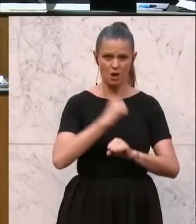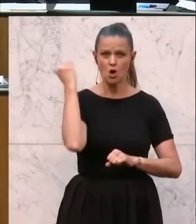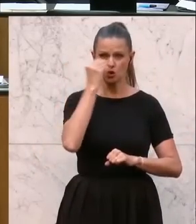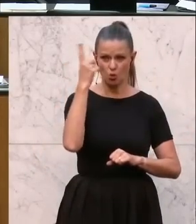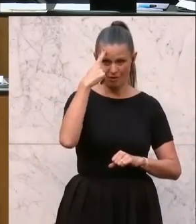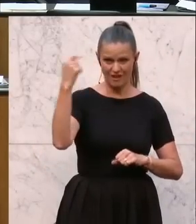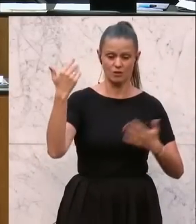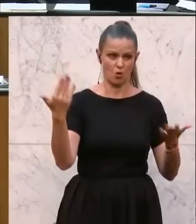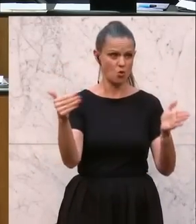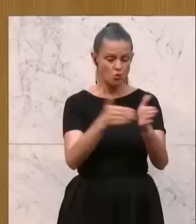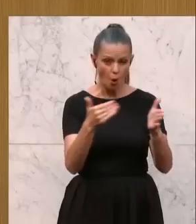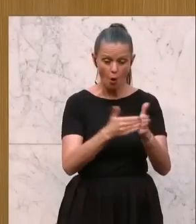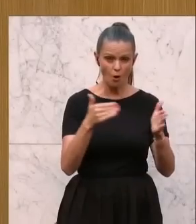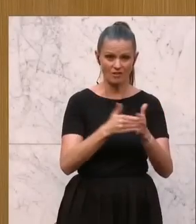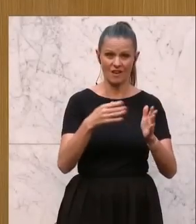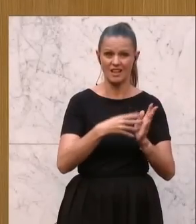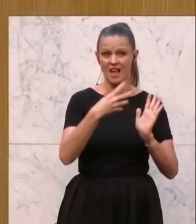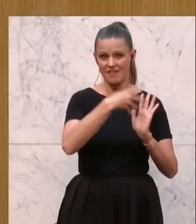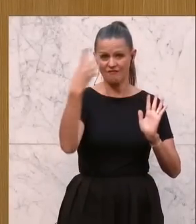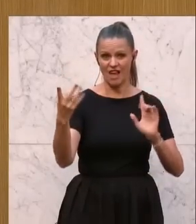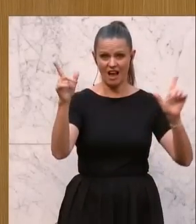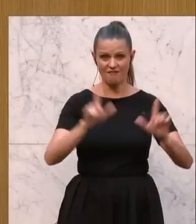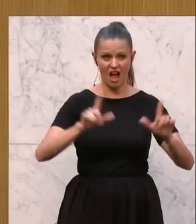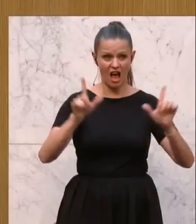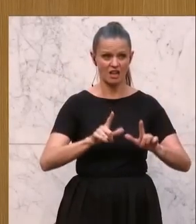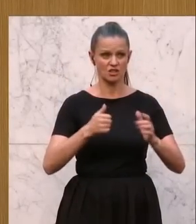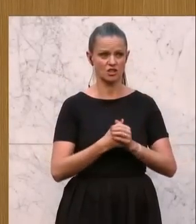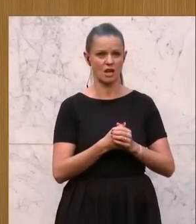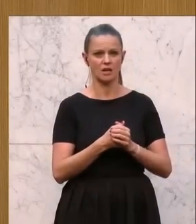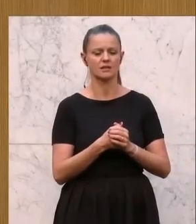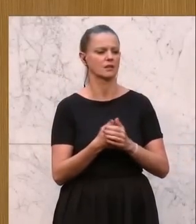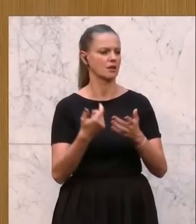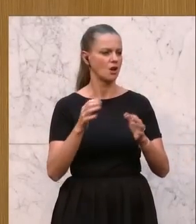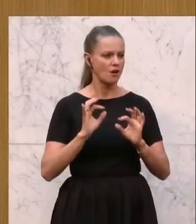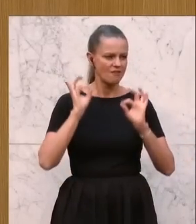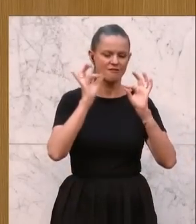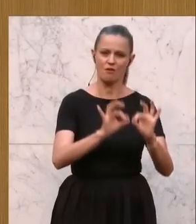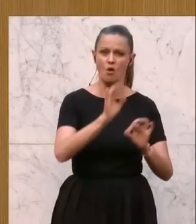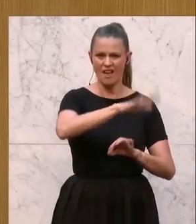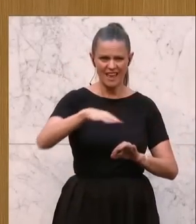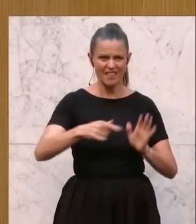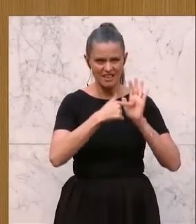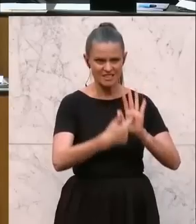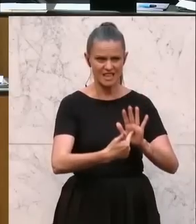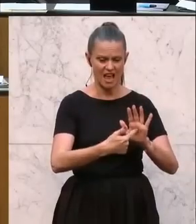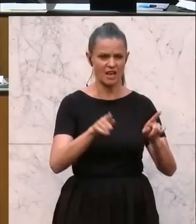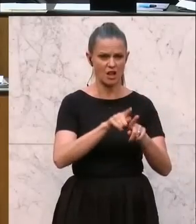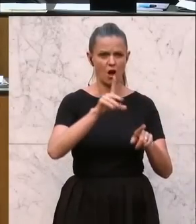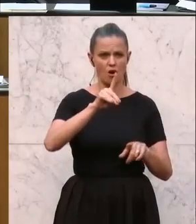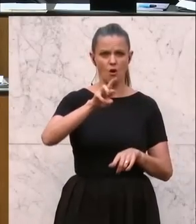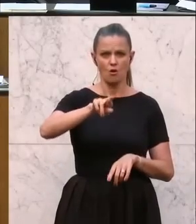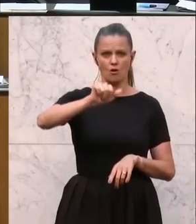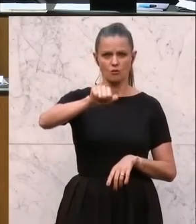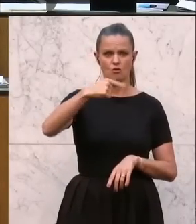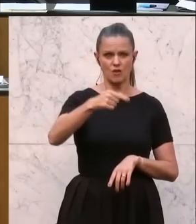dass es jetzt notwendig ist, quere Veranstaltungen, Diskussionen, Dreckquiz unseren Kindern vorzuführen und beizubringen? Das kann